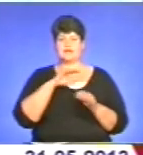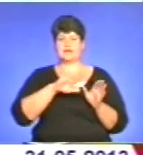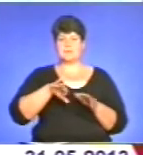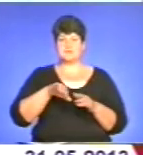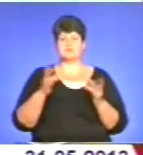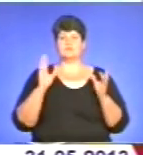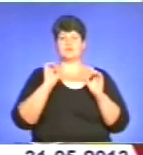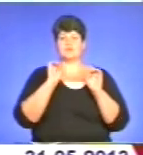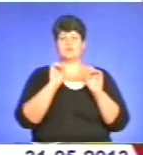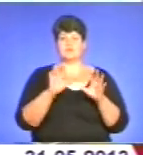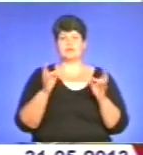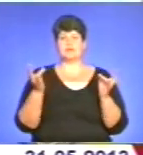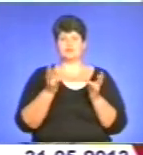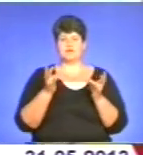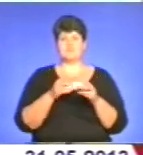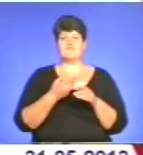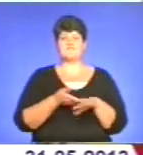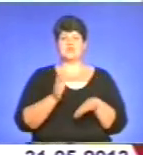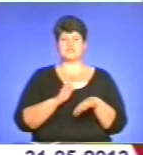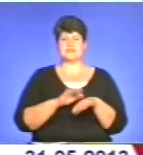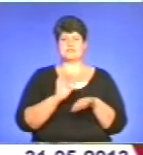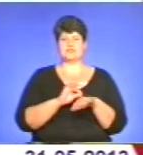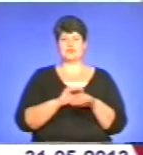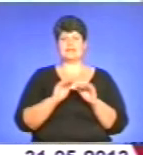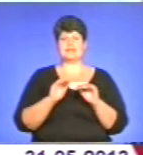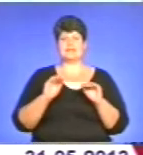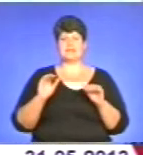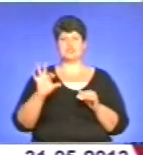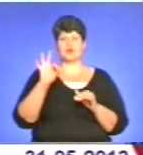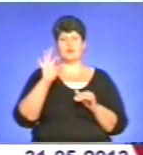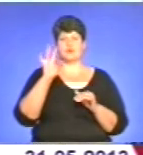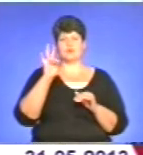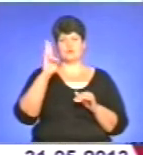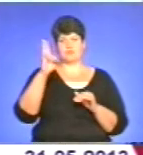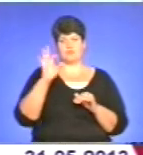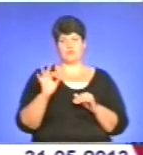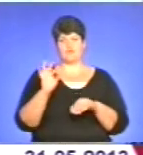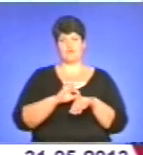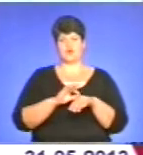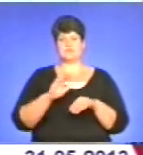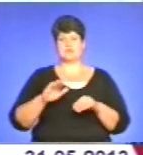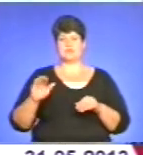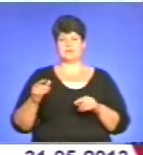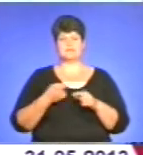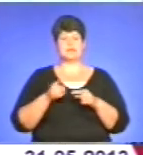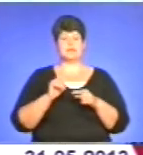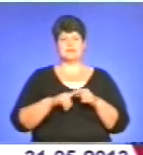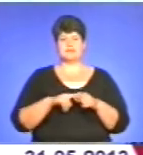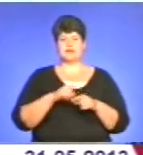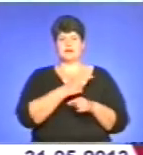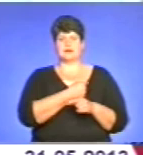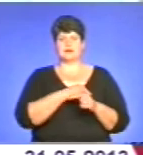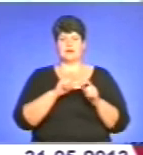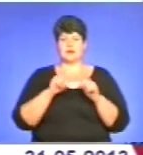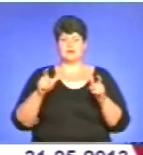потреби таких важких захворювань, як дитяча онкогематологія. Ця лікарня, в якій розміщені